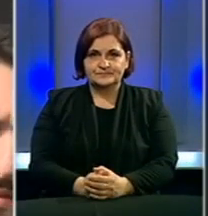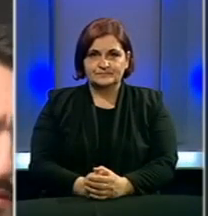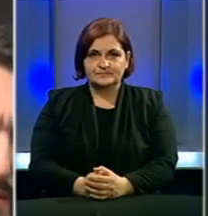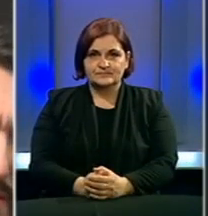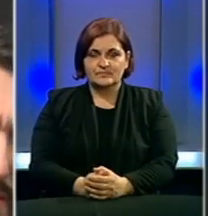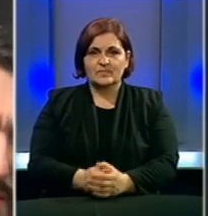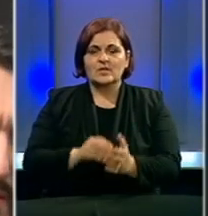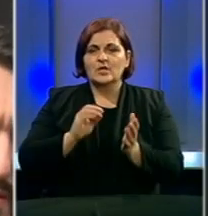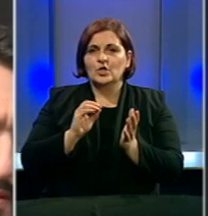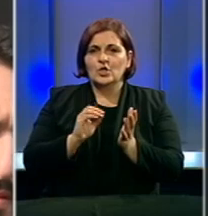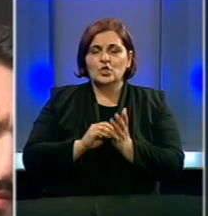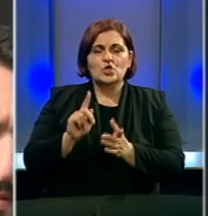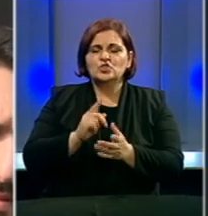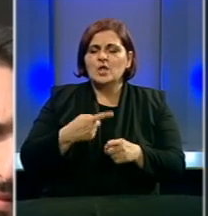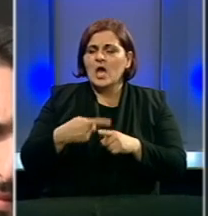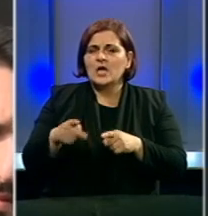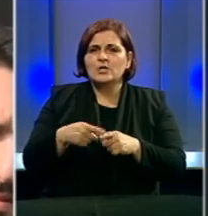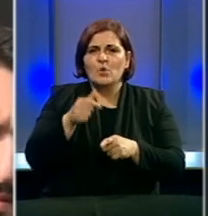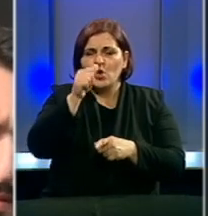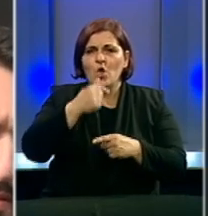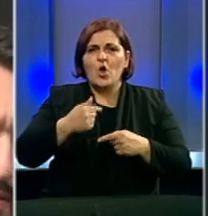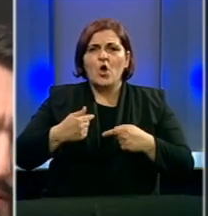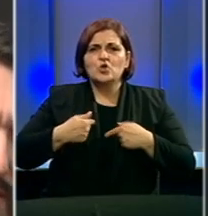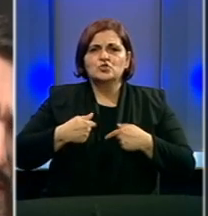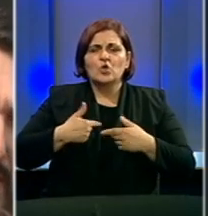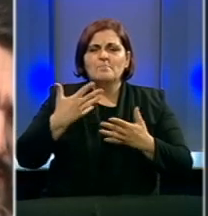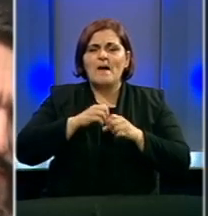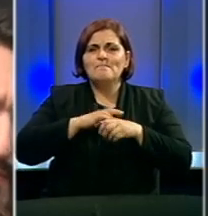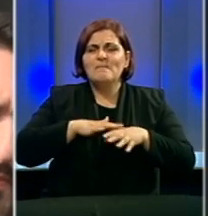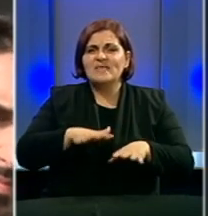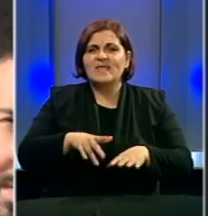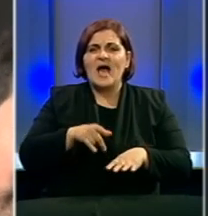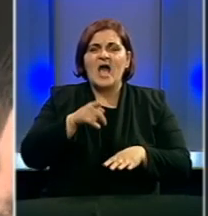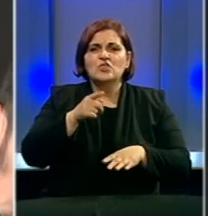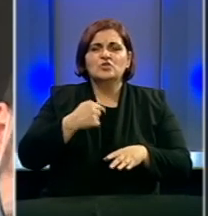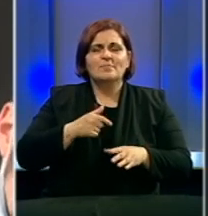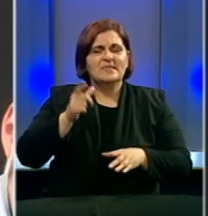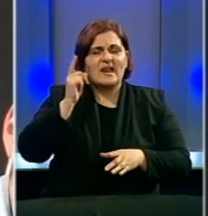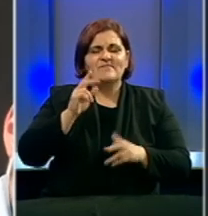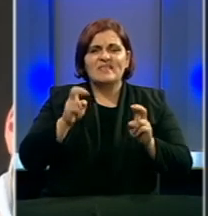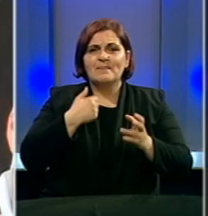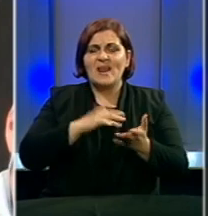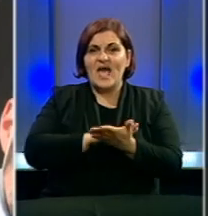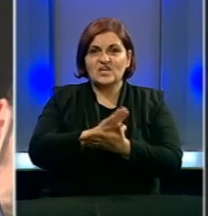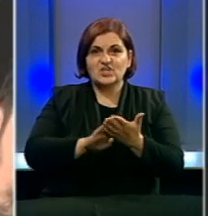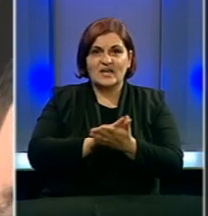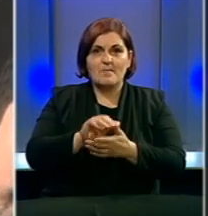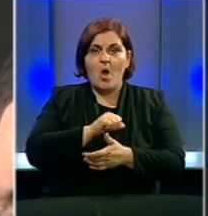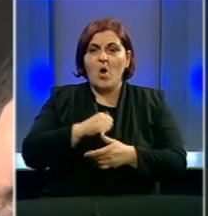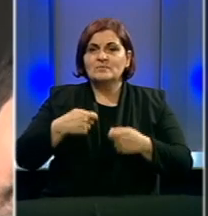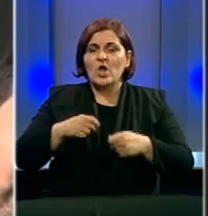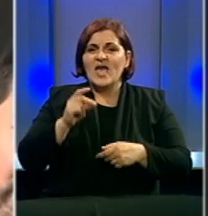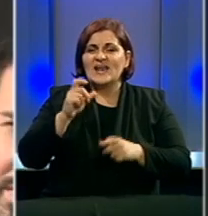Još nije došlo obrazluženje, osim ono što imamo s medija i to će biti jedna od glavnih tema našeg razgovora. Za sada, osim gospodje